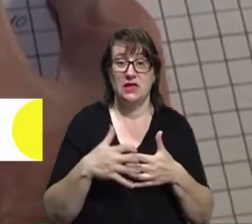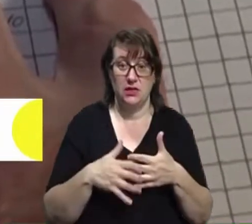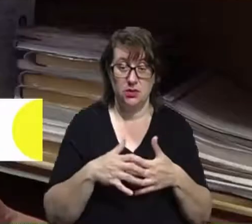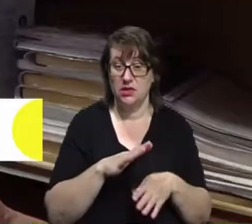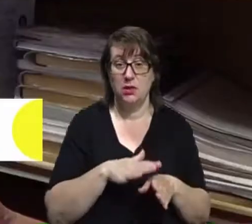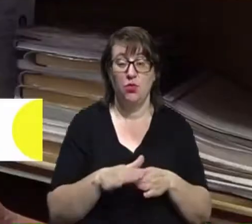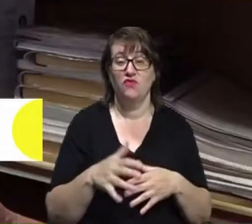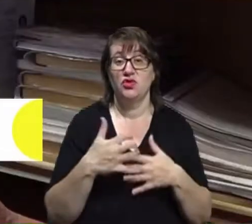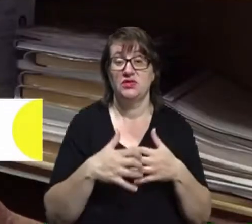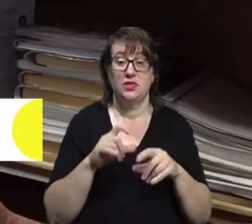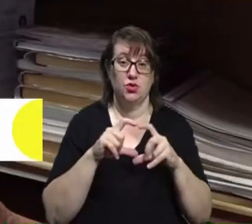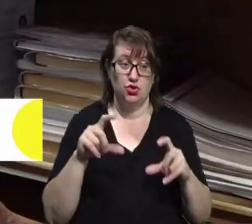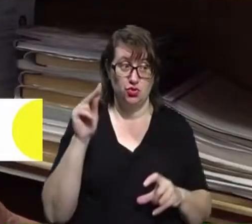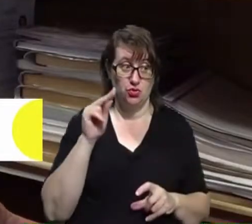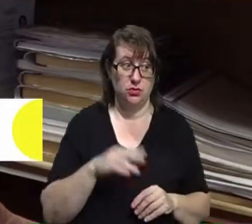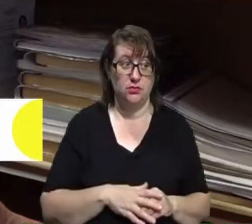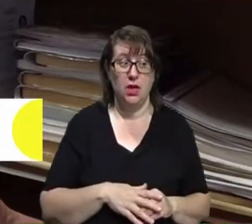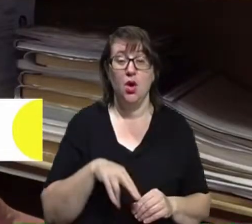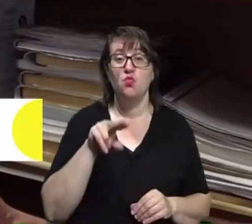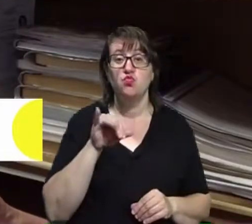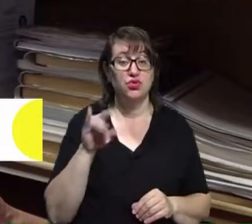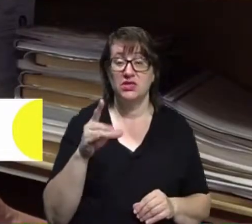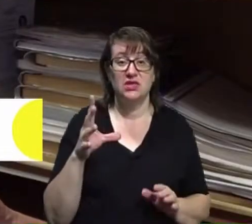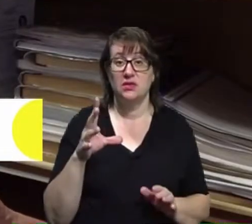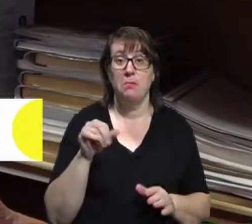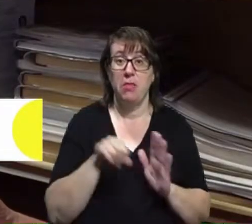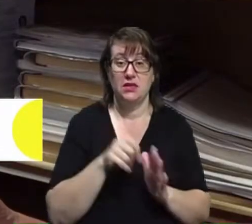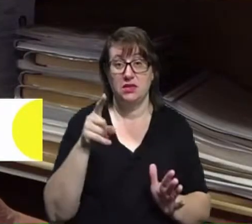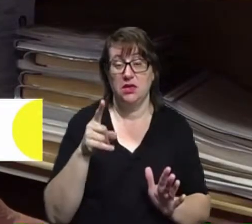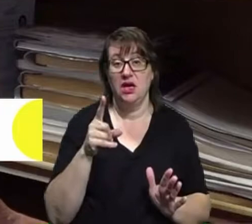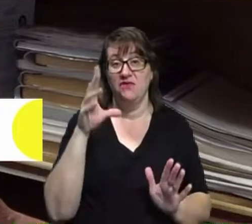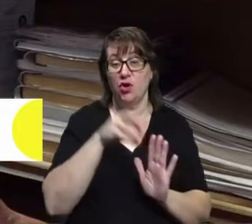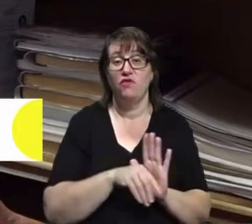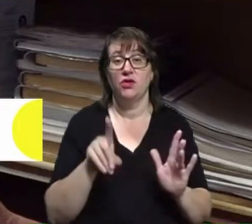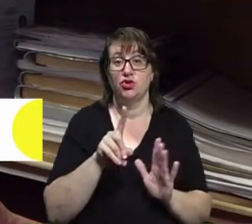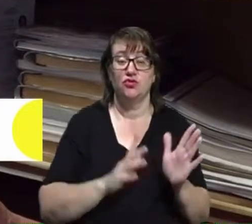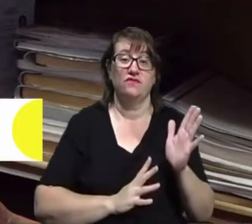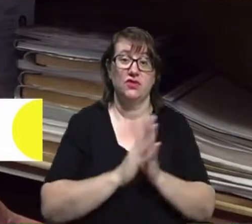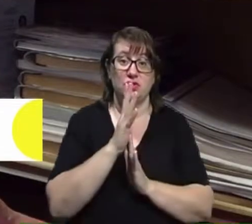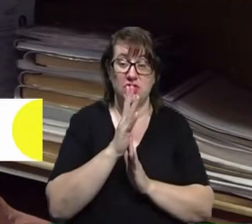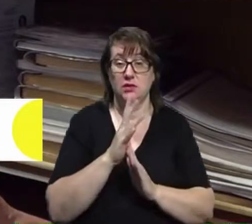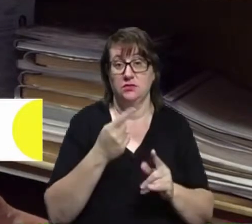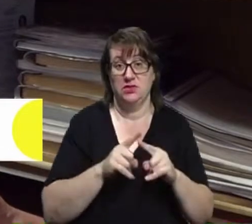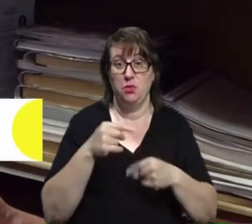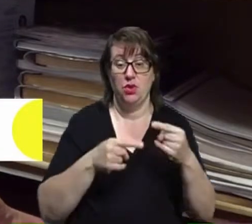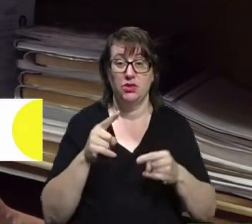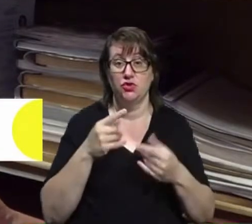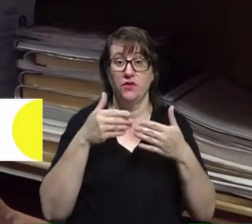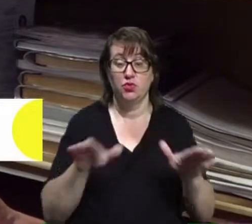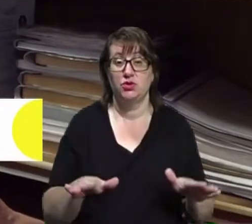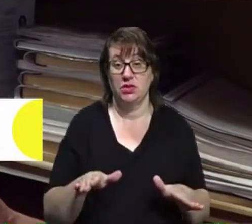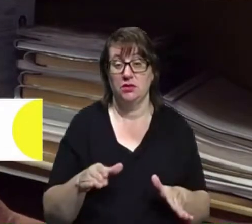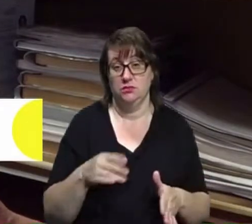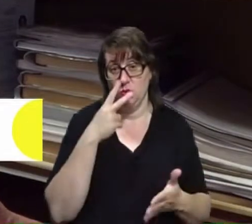середньої школи. Путін і його банда не врахували того, що виросло нове покоління українців, яке уособлює наш випускник В